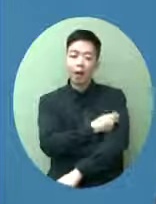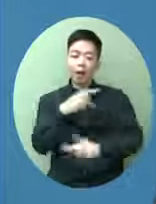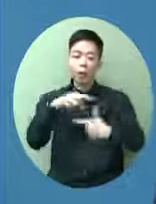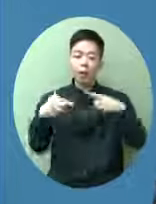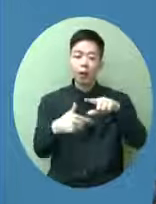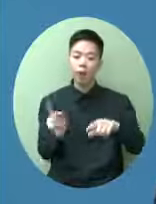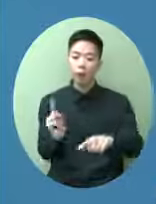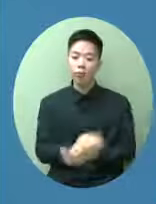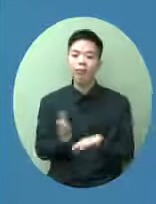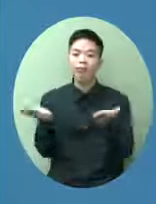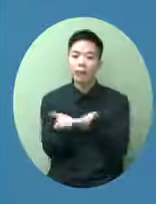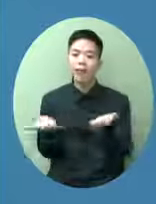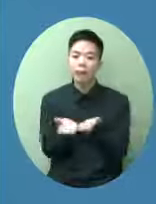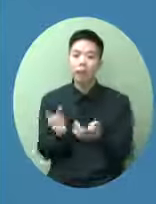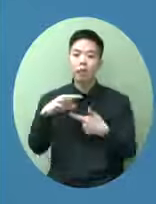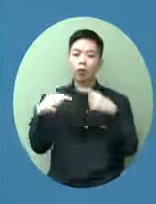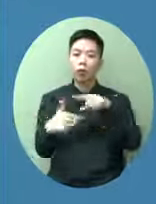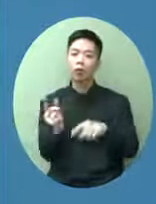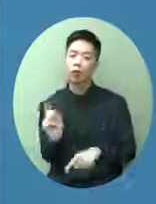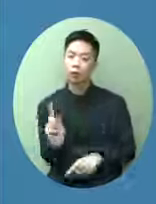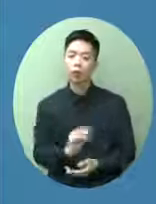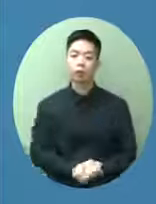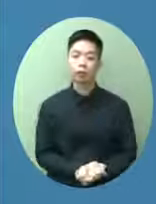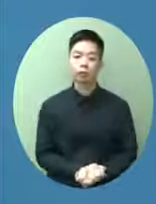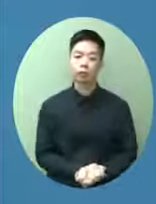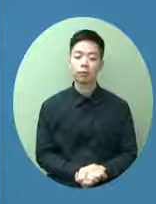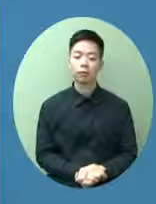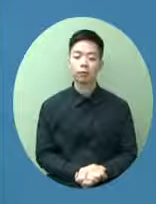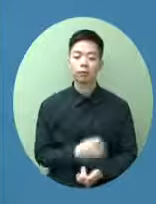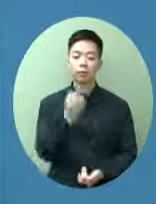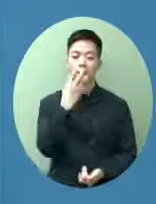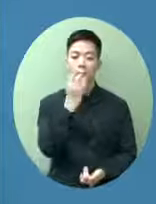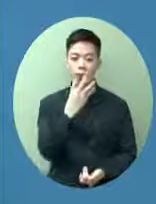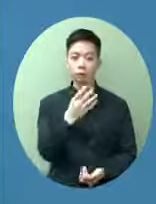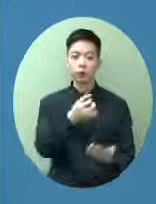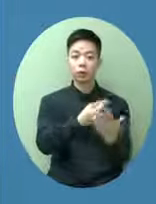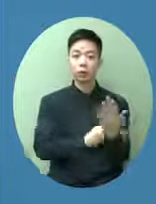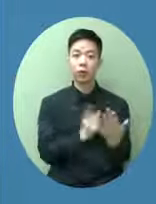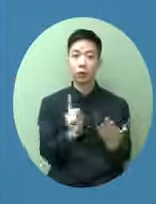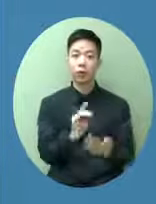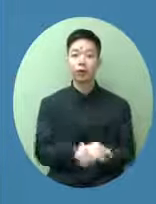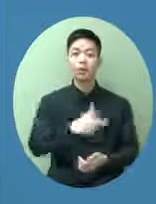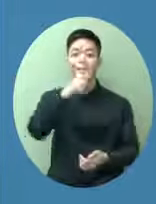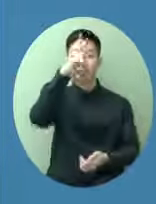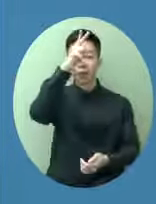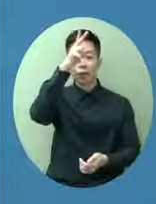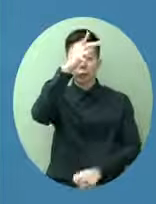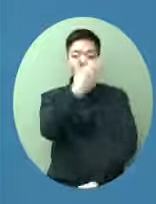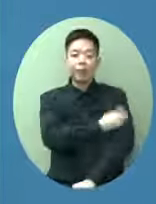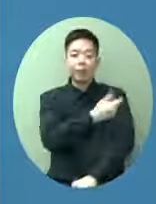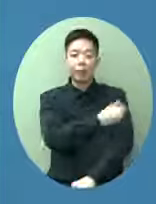明它打了因為香港的制度只有一個政府的疫苗接種計劃沒有私人可以打到這個針